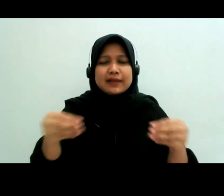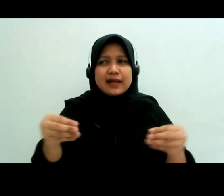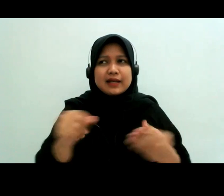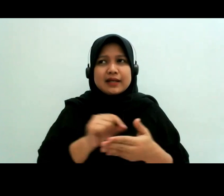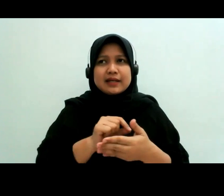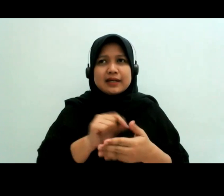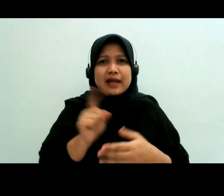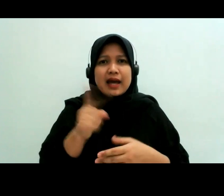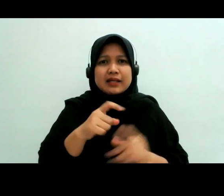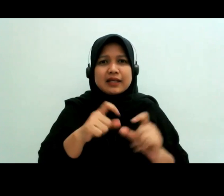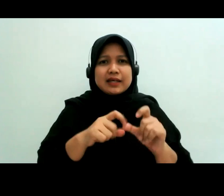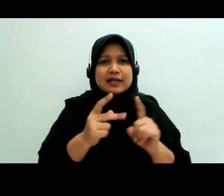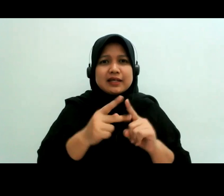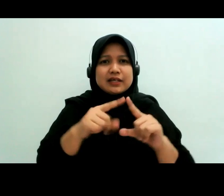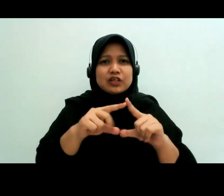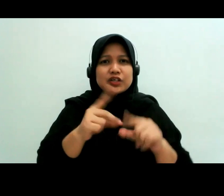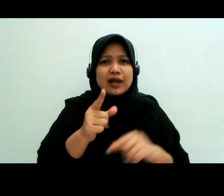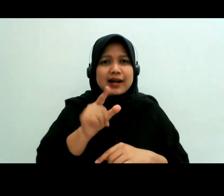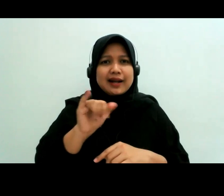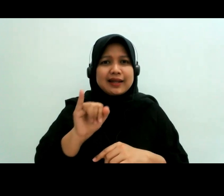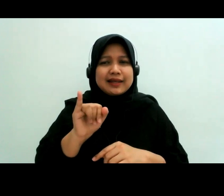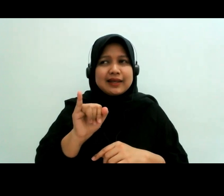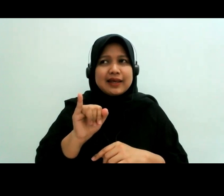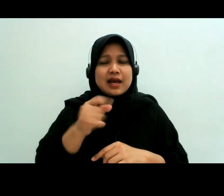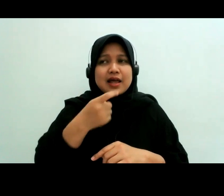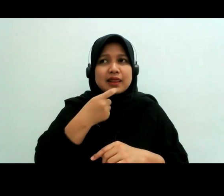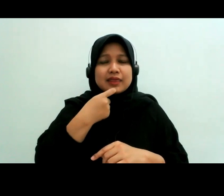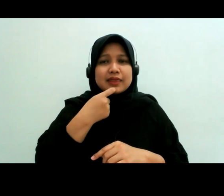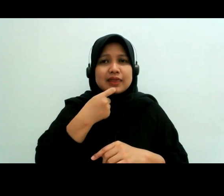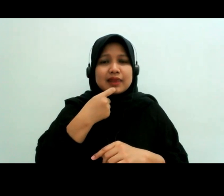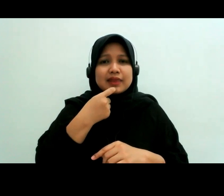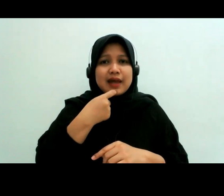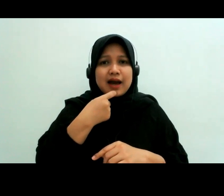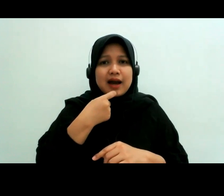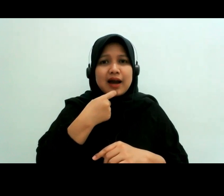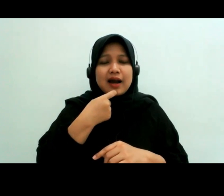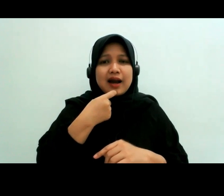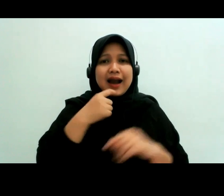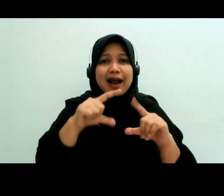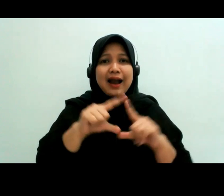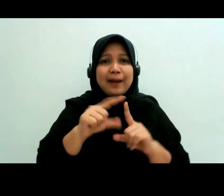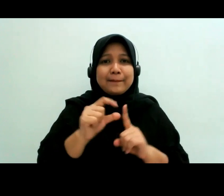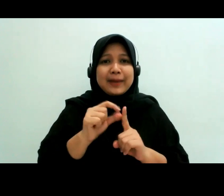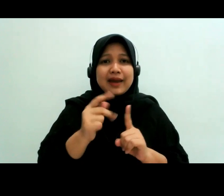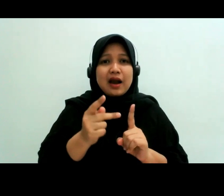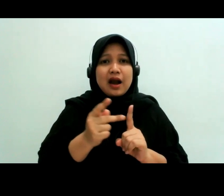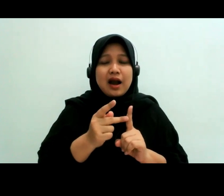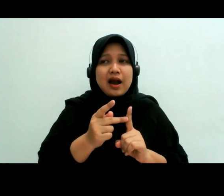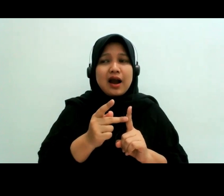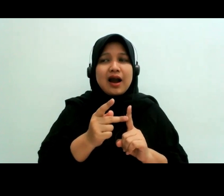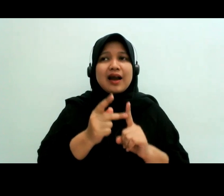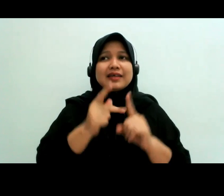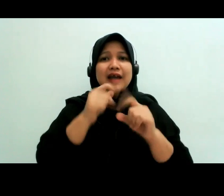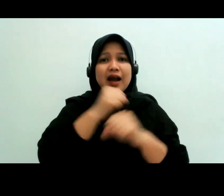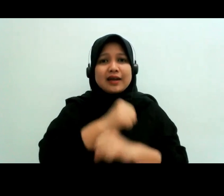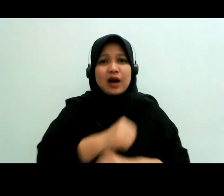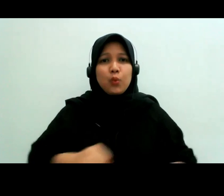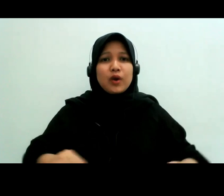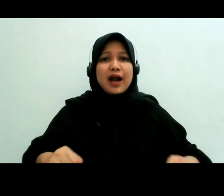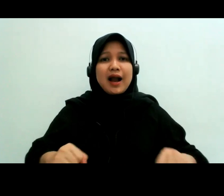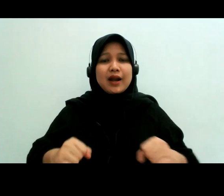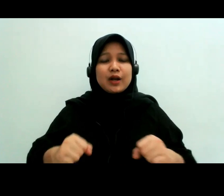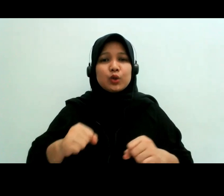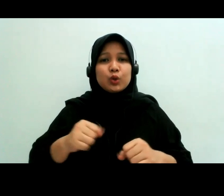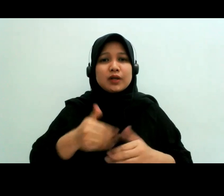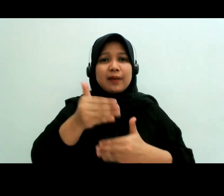soal pihak-pihak atau aparat-aparat pedagang hukum yang punya kewenangan di setiap tahapan yang itu kemudian